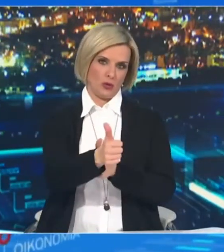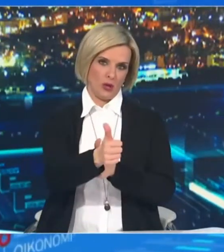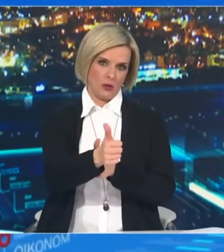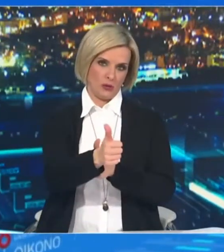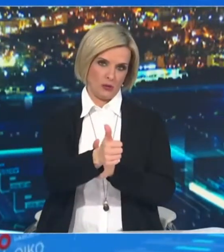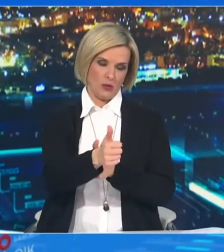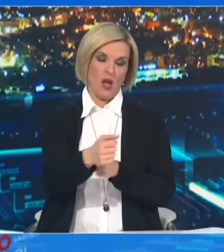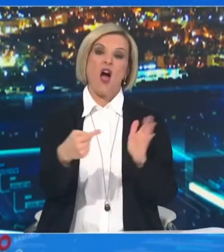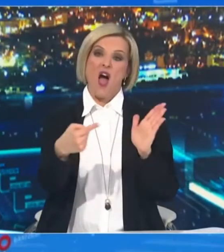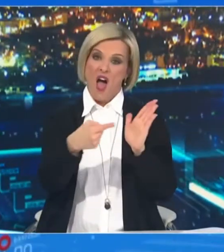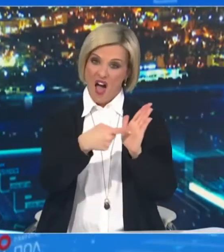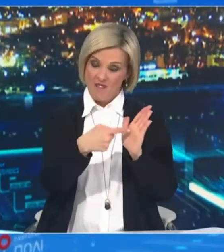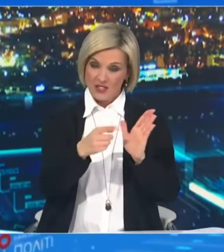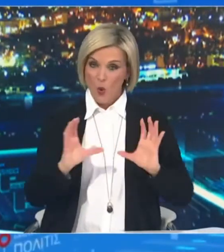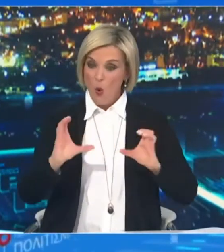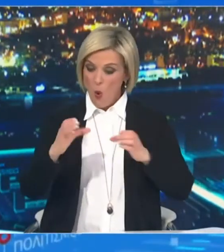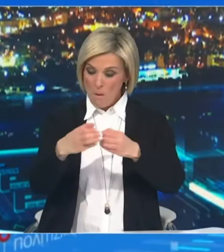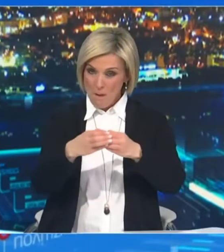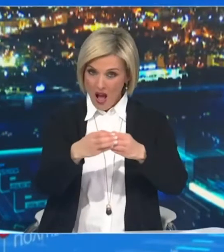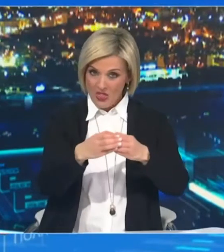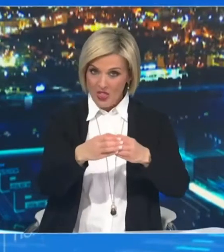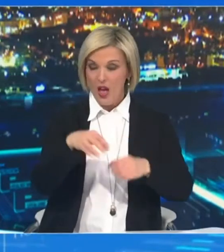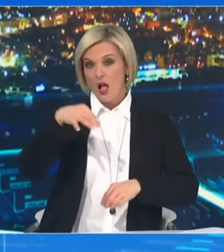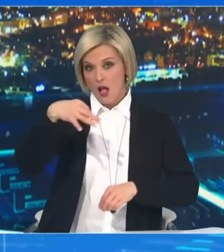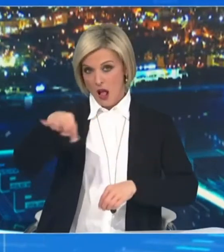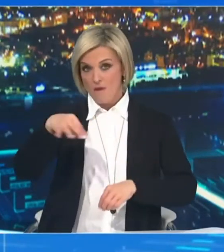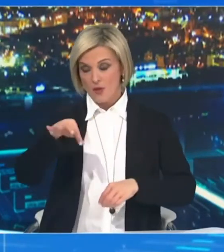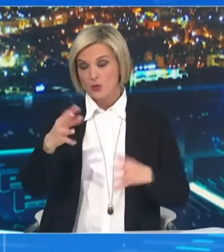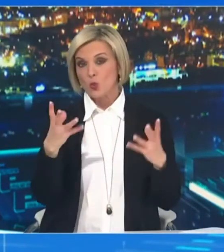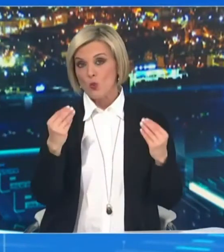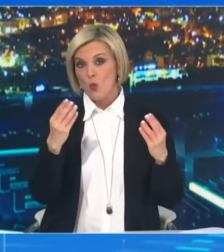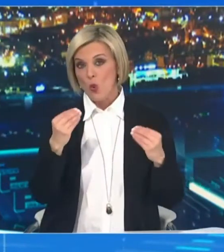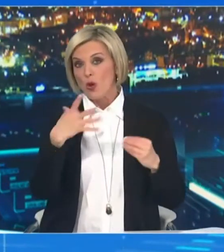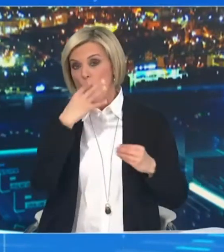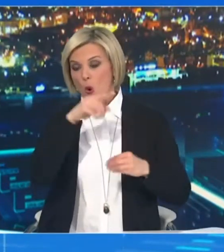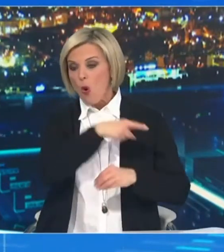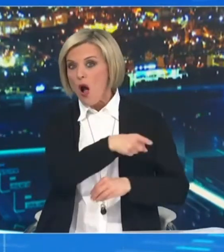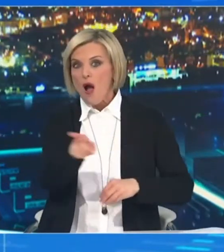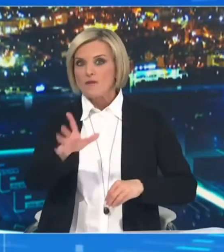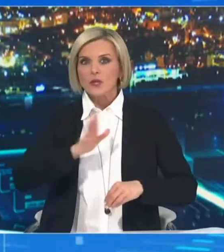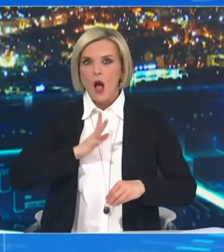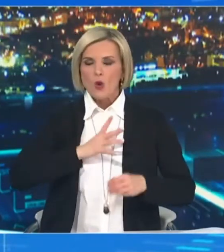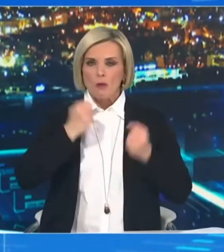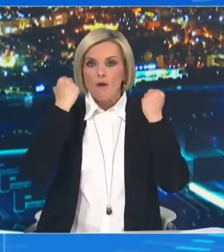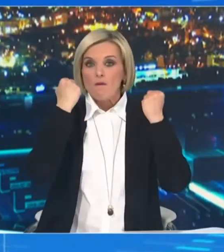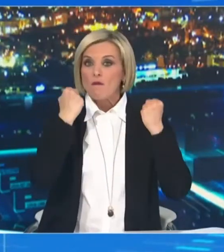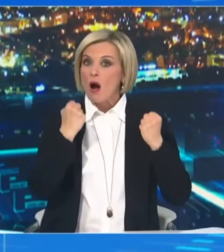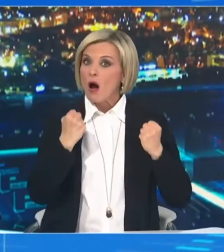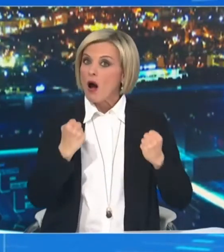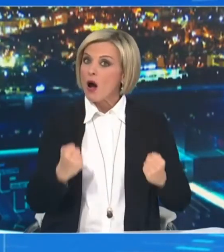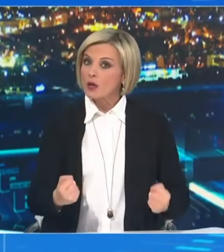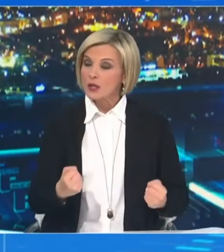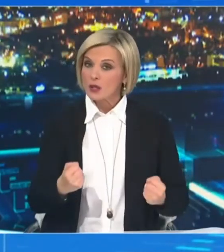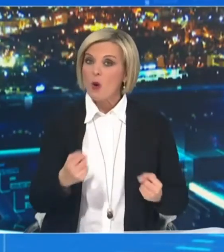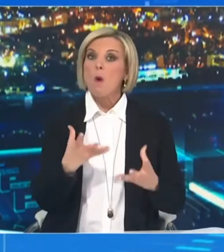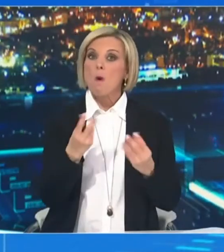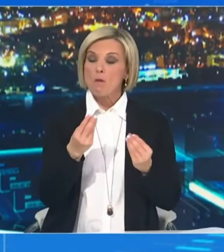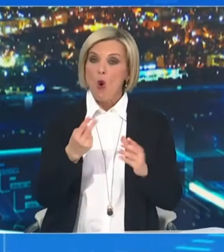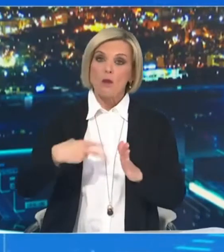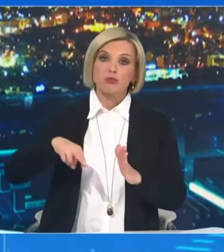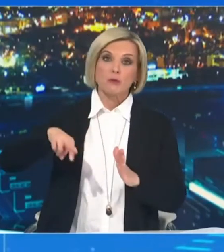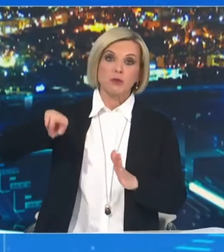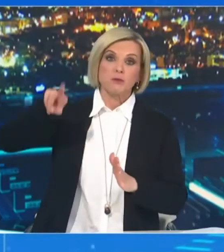στην δεύτερη ομάδα των ατόμων με αυξημένο κίνδυνο θα